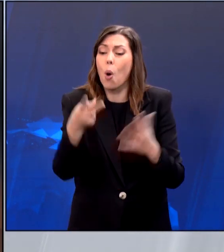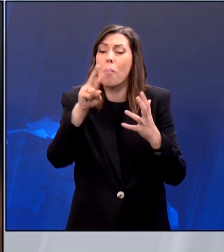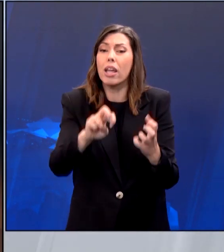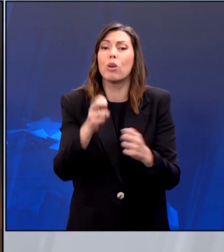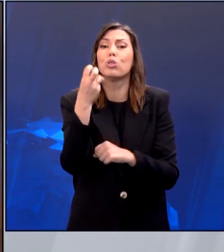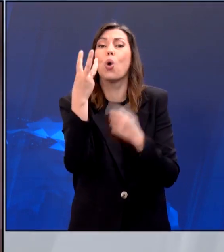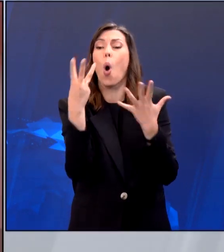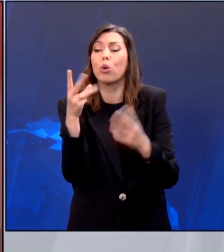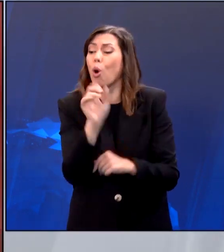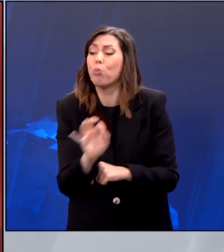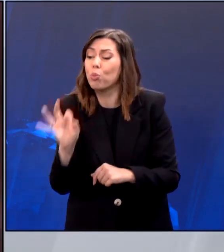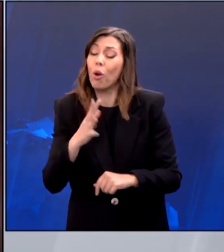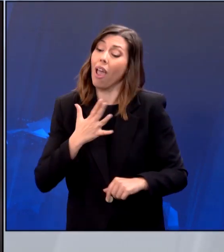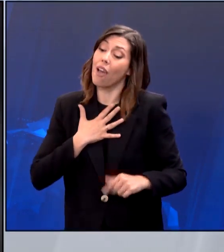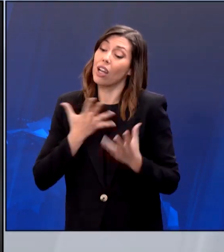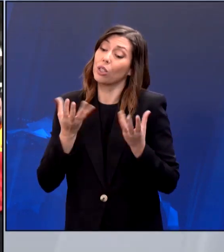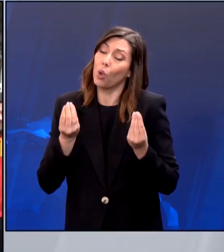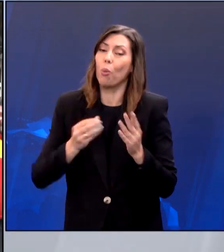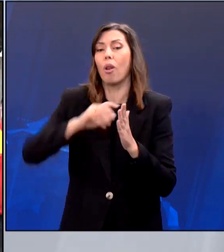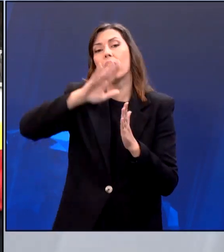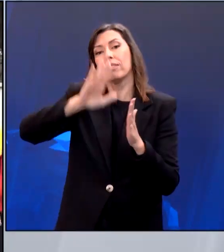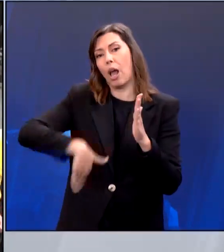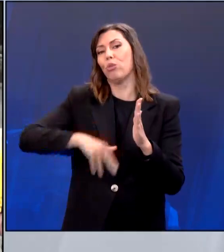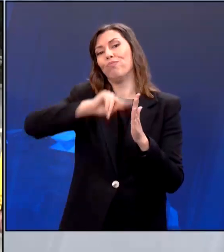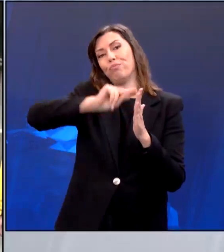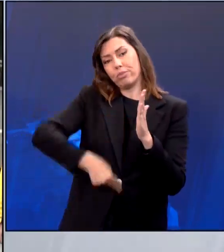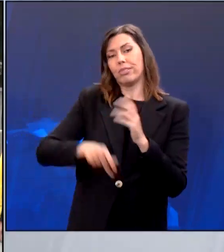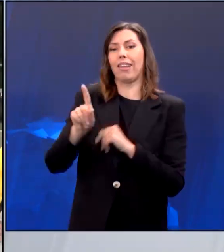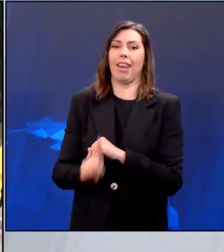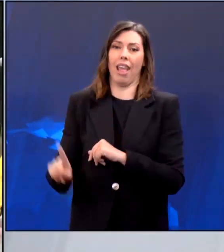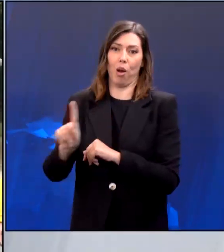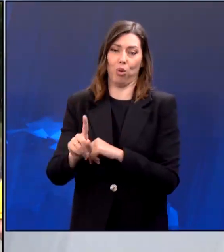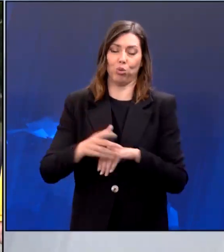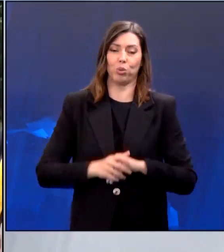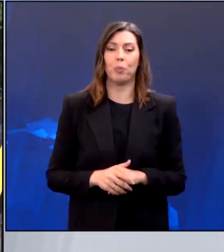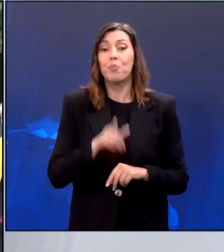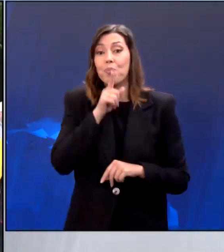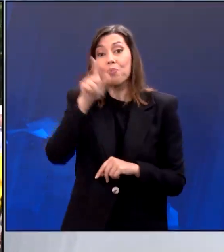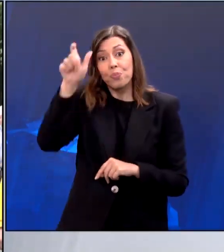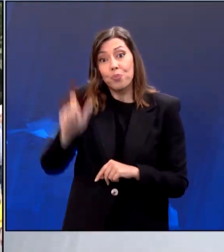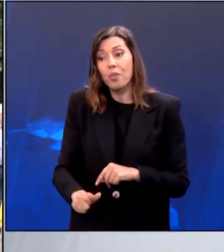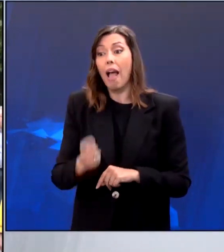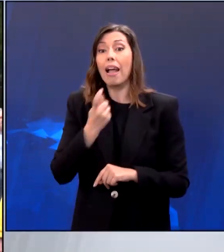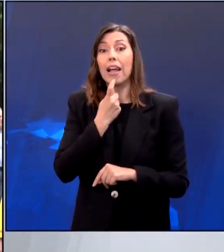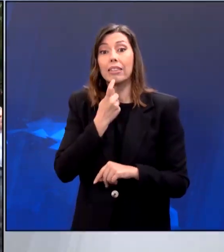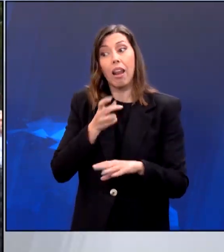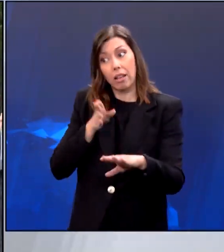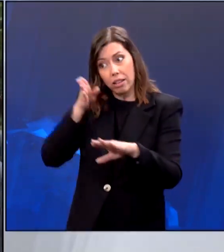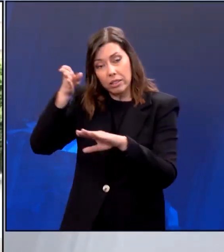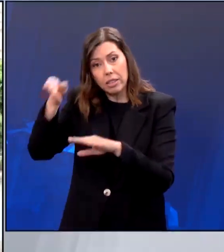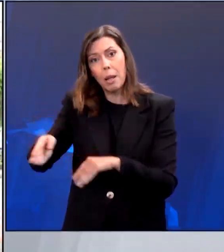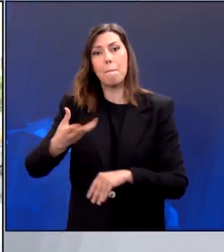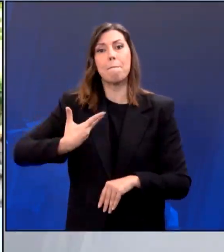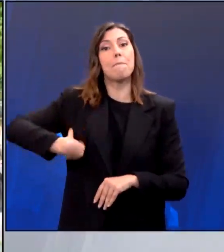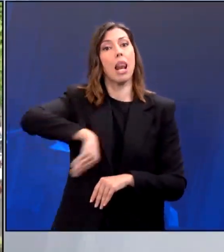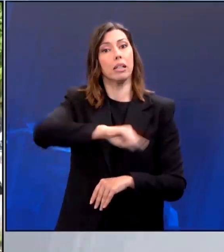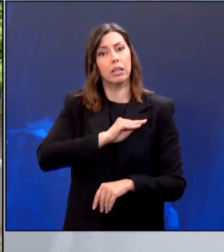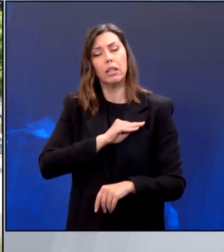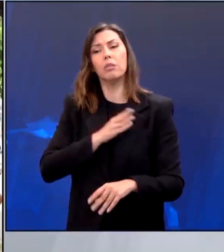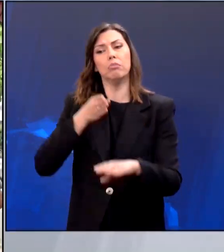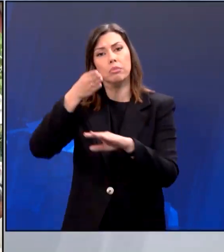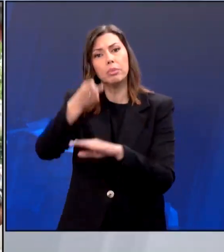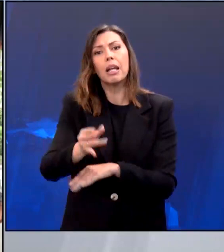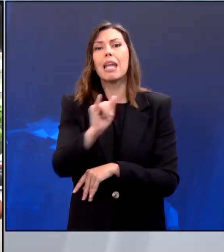please. Thank you very much. Love Kyriakos. Ο Στέφανος Κασελάκης κατά την επίσκεψή του θα επισκεφθεί τα Ιεροσόλυμα, Βιθλέμ και τη Ραμάλα. Δεν υπάρχει προηγούμενο